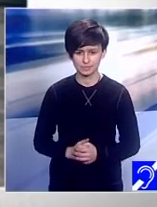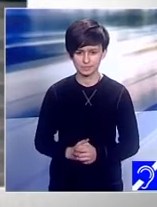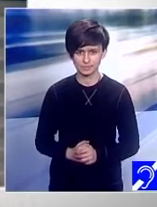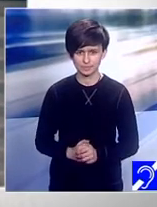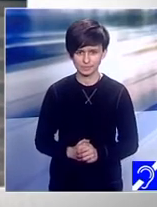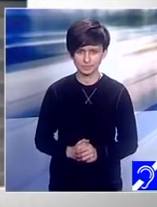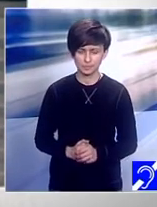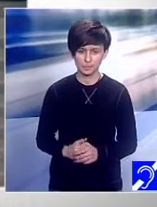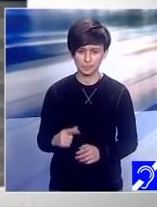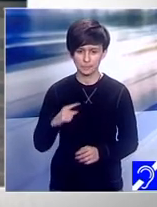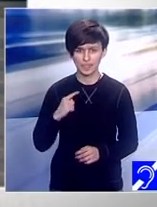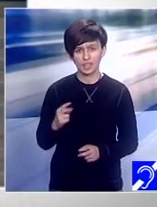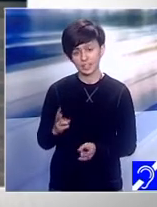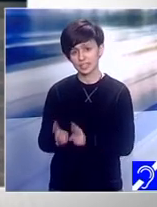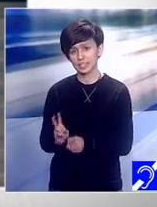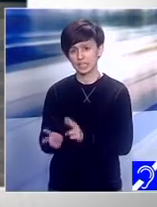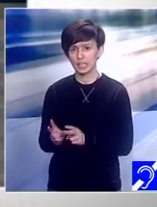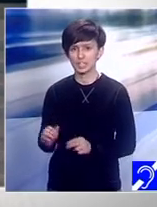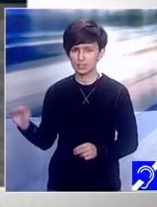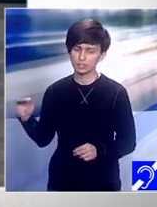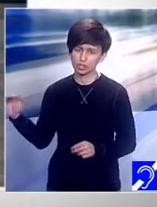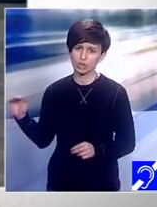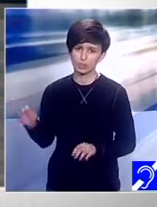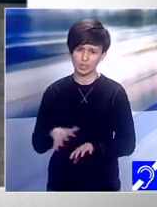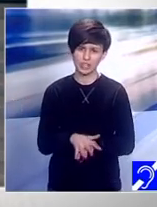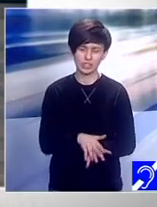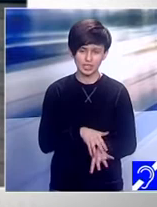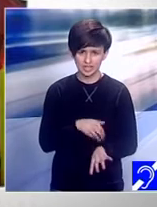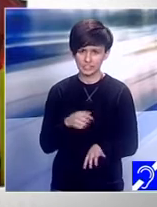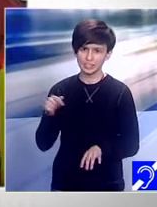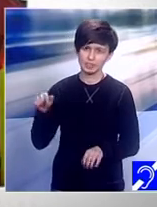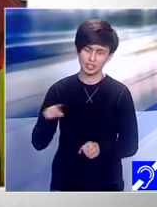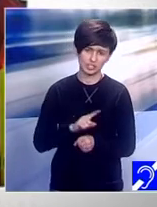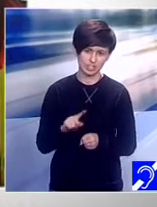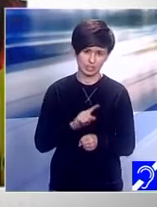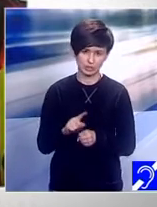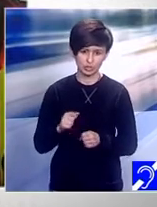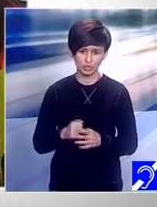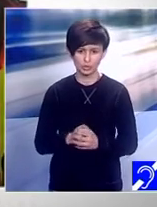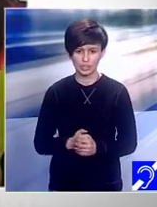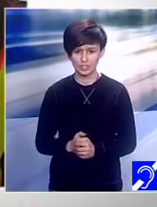Nu poți să fii nervos.